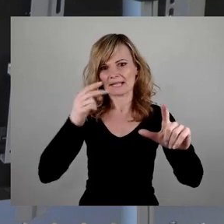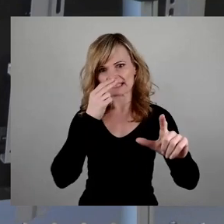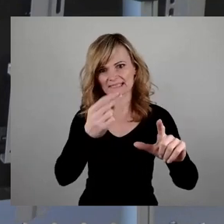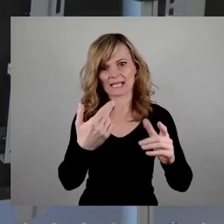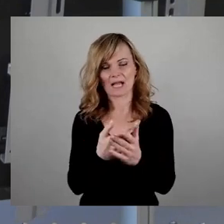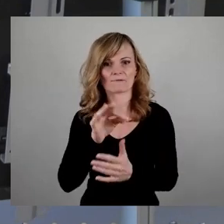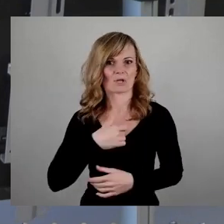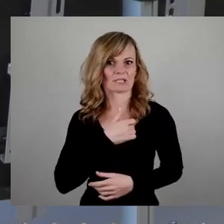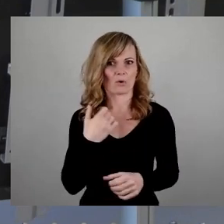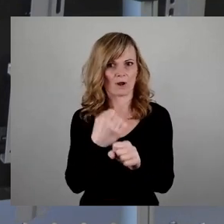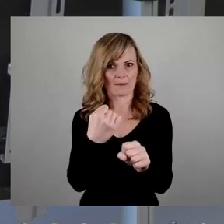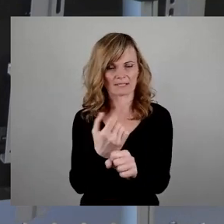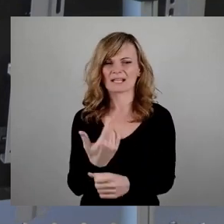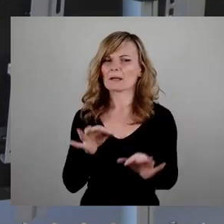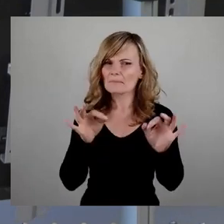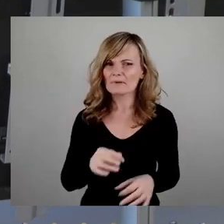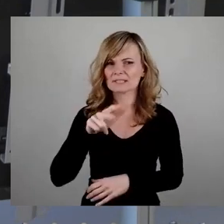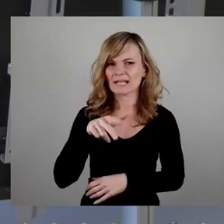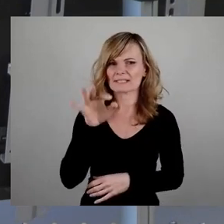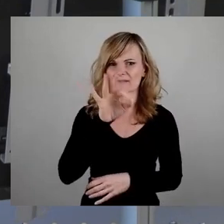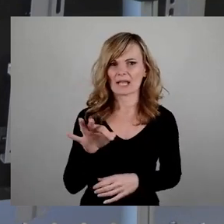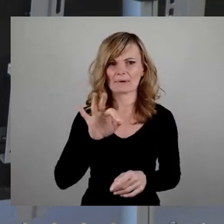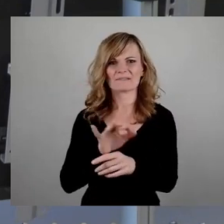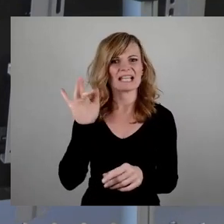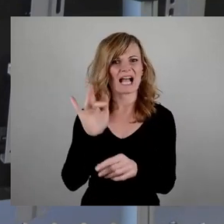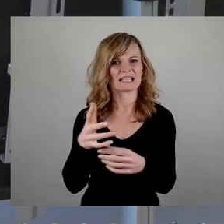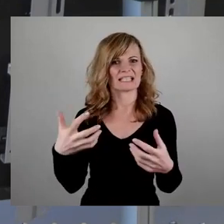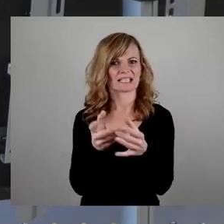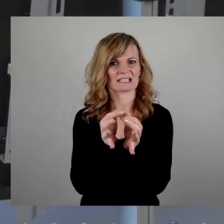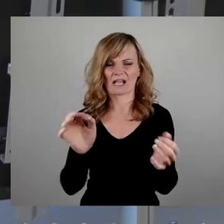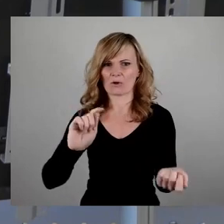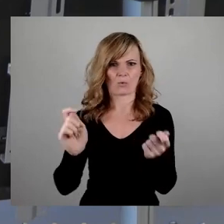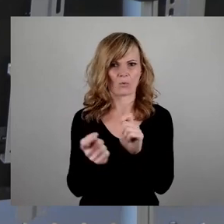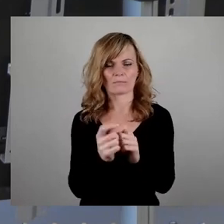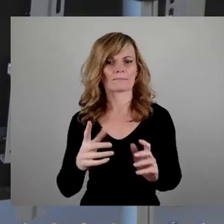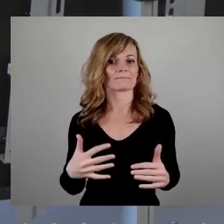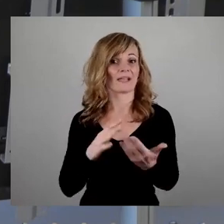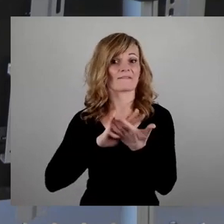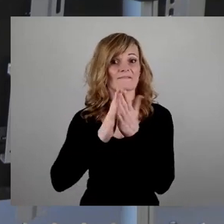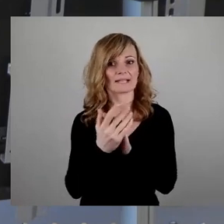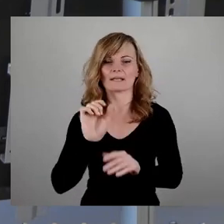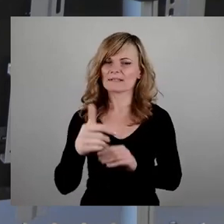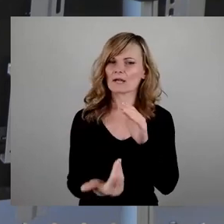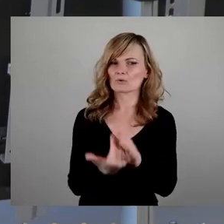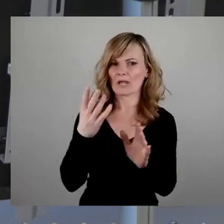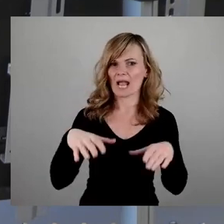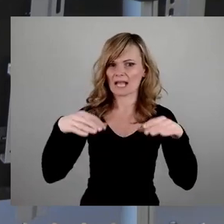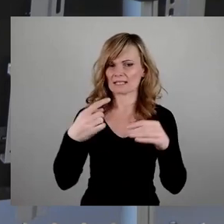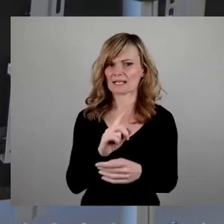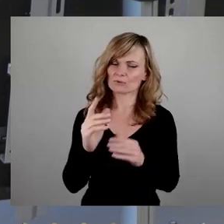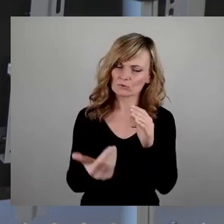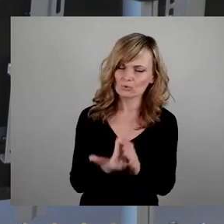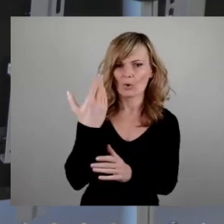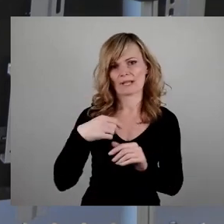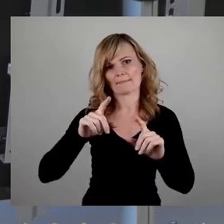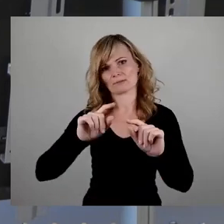Der 13. Februar wurde nun plötzlich zu einem Antikriegstag. Nach der Wende formierte sich wiederum ein neuer Ansatz, gab es noch einmal einer neuen Deutung